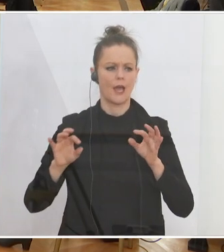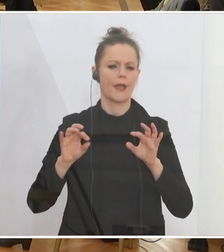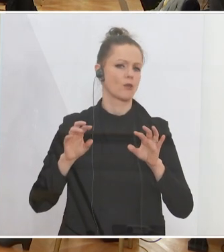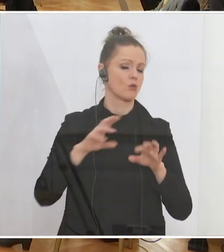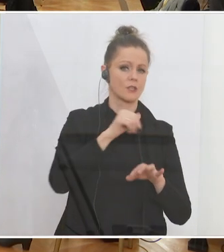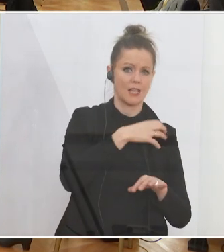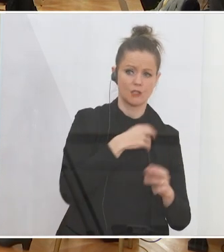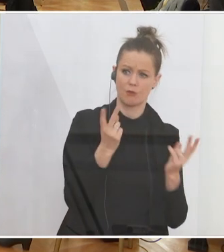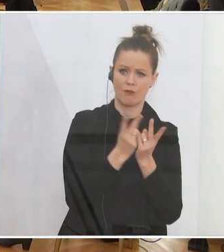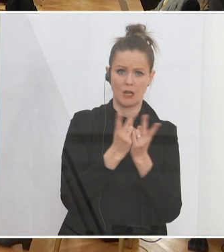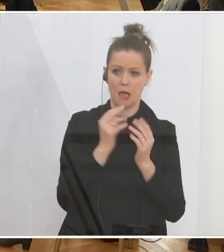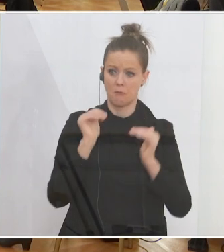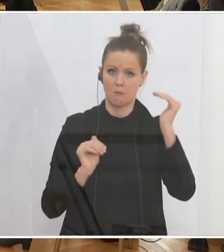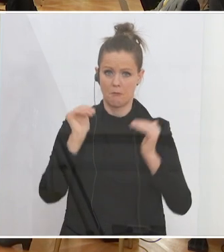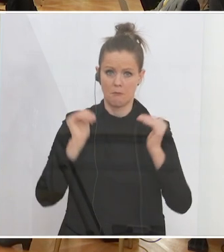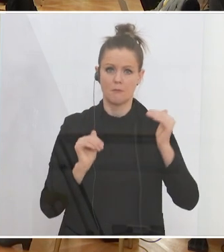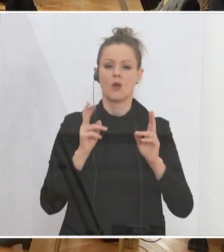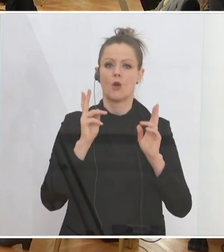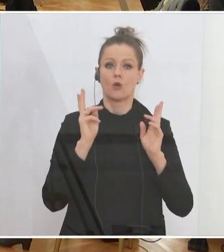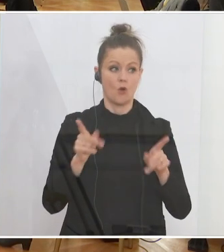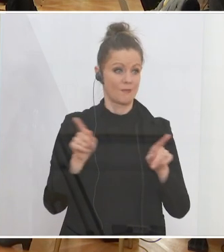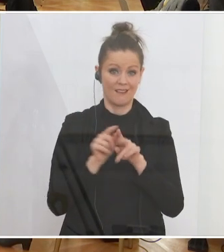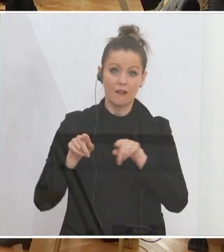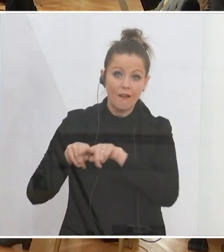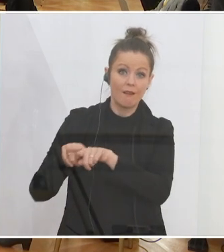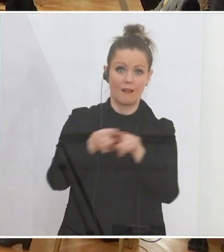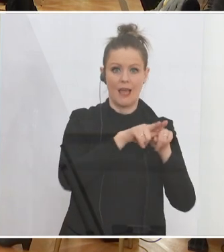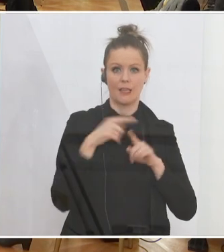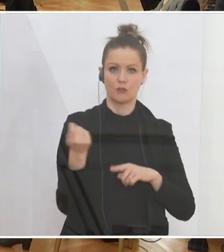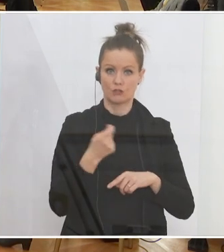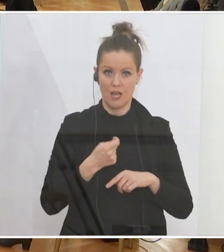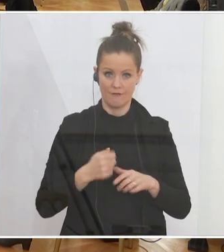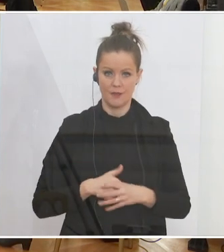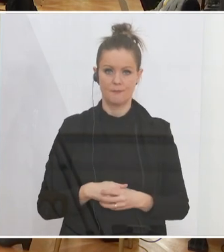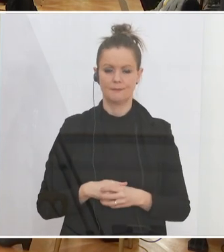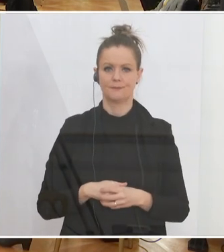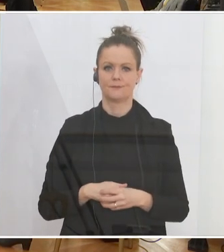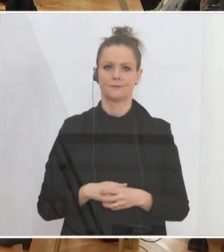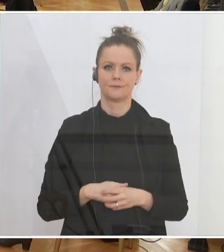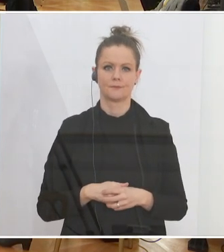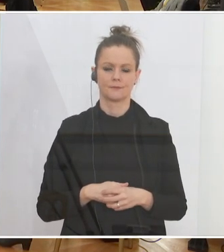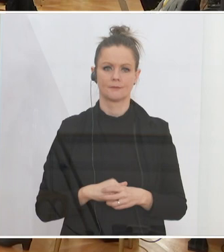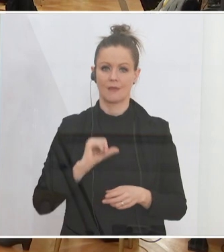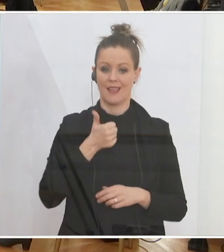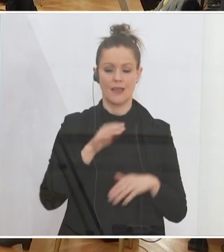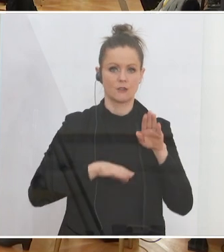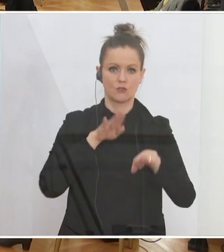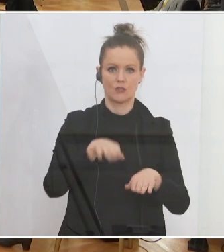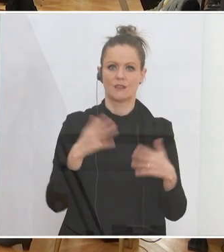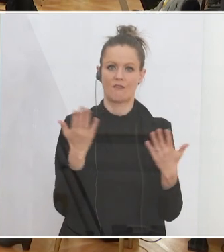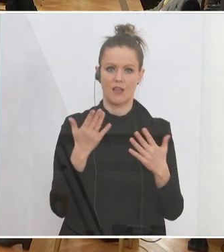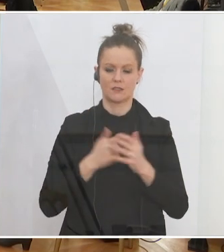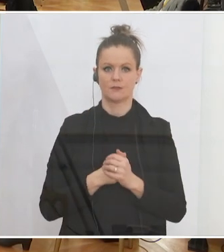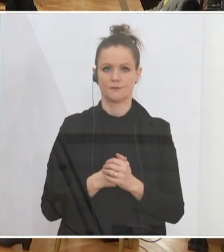in Salzburg. Wird da eine Harmonisierung auch angedacht? Ja, der erste Schritt dazu ist, dass man